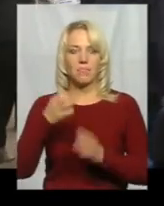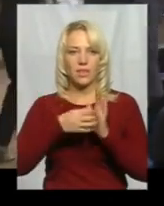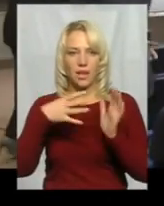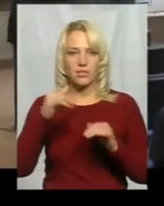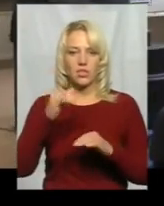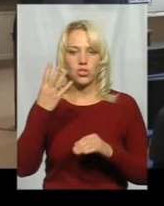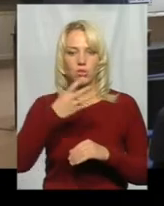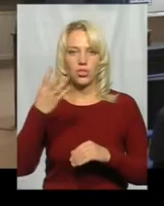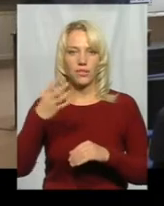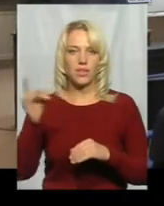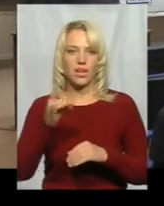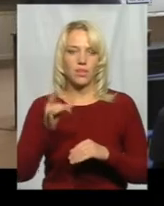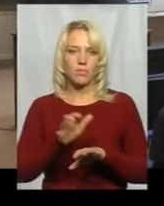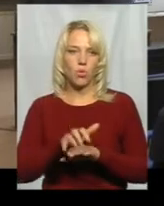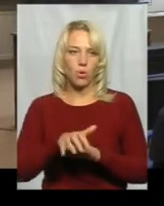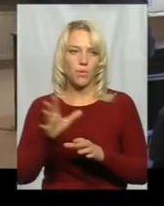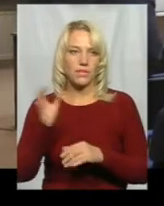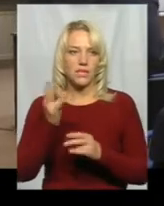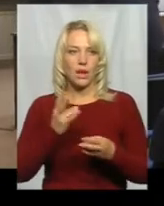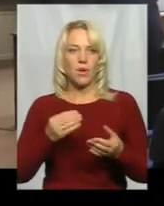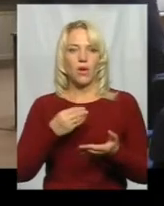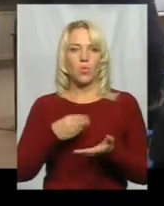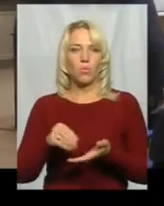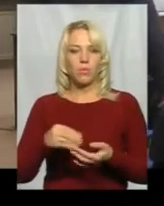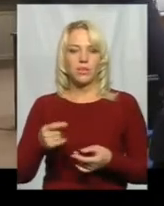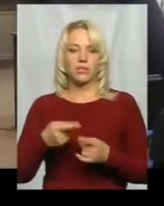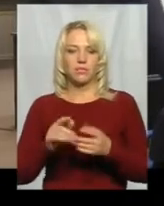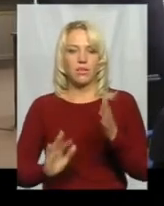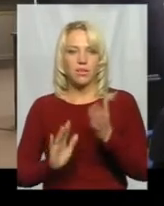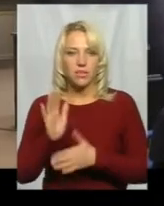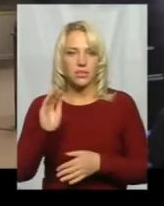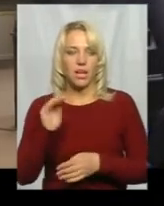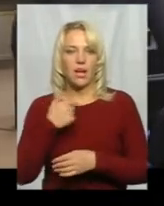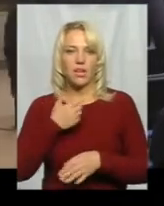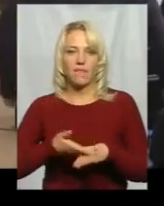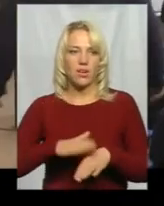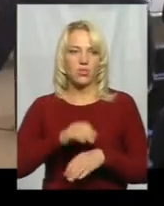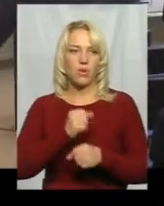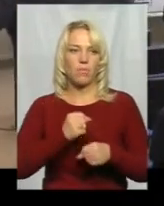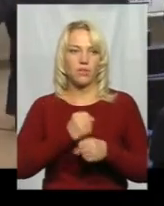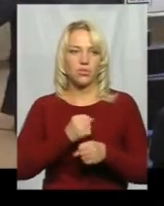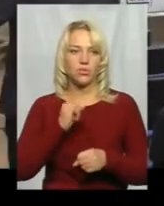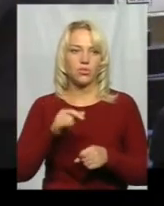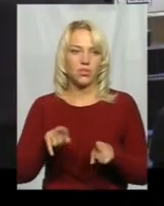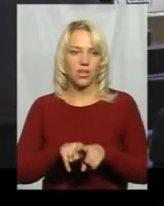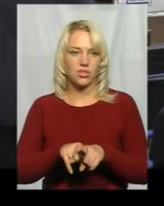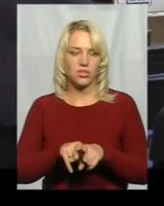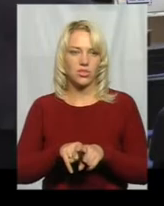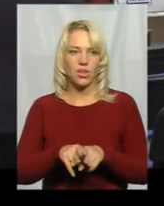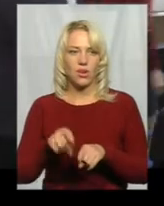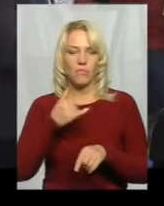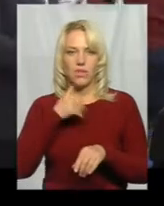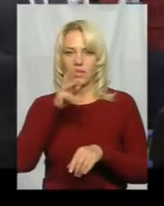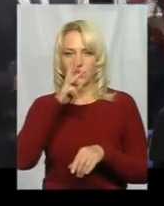Ну, все треба купити, звісно, тут він теж ріс, а я тяжко працюю і теж, мене